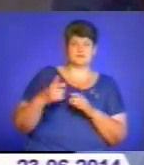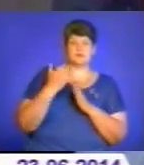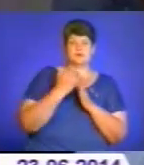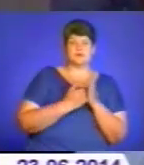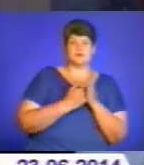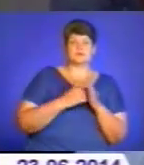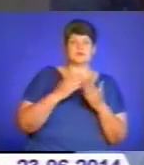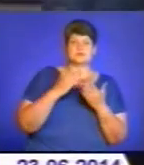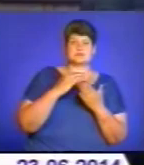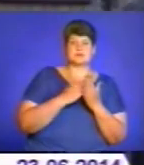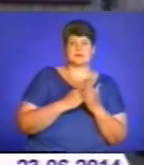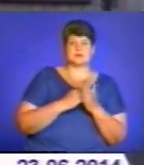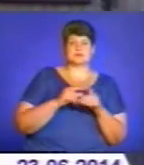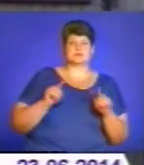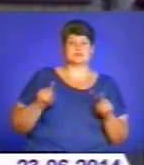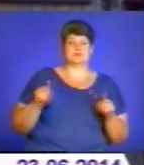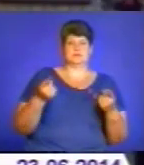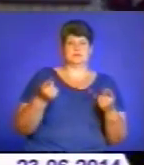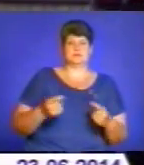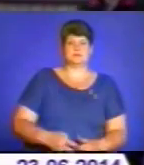Кримінального кодексу затриманий.